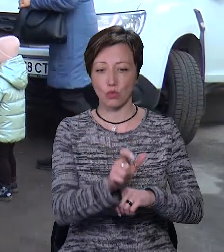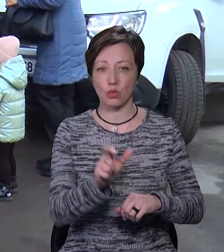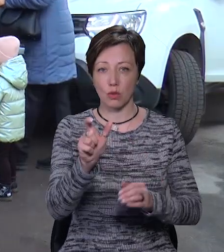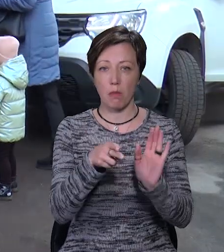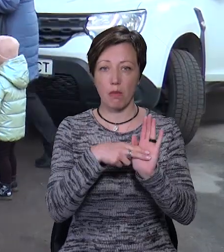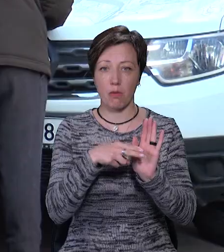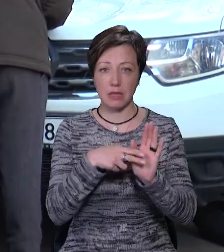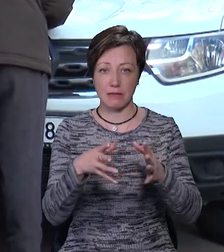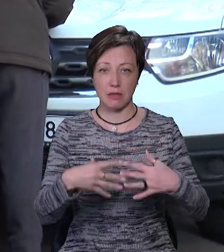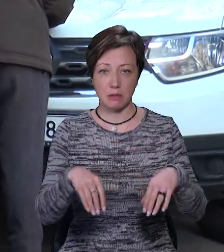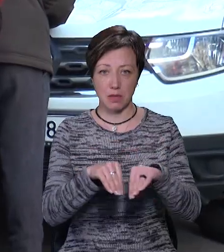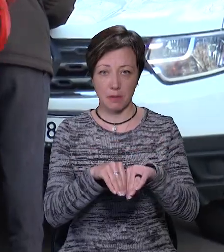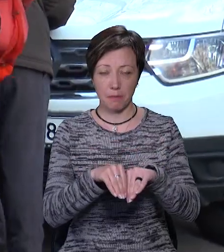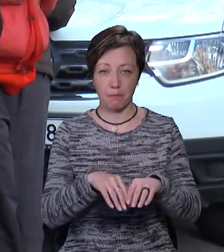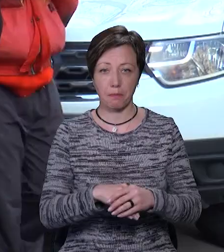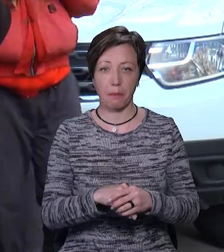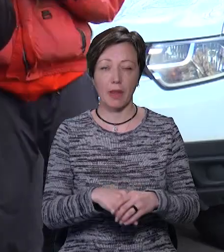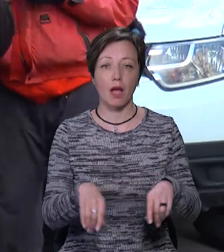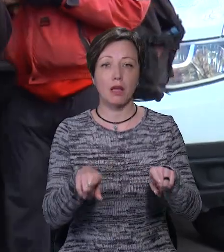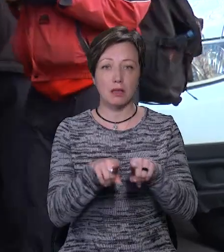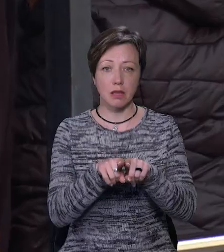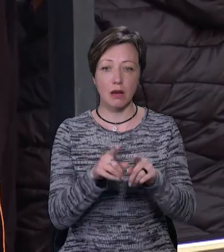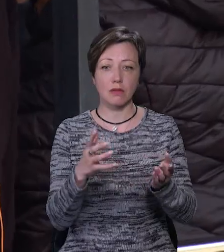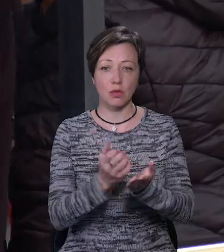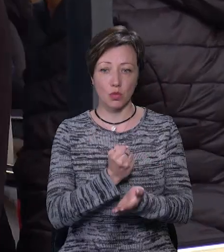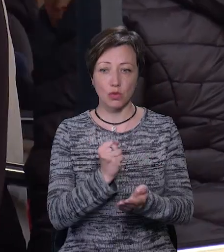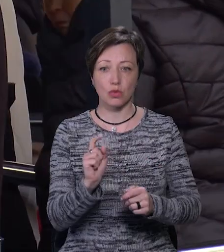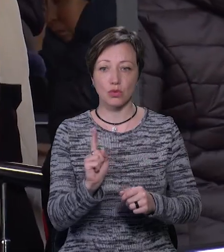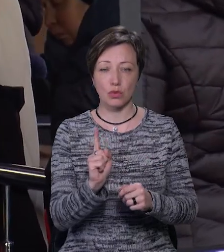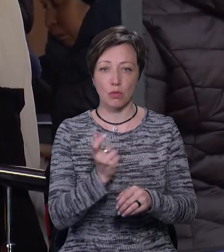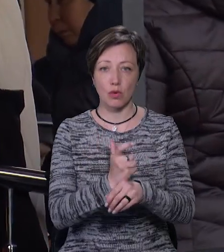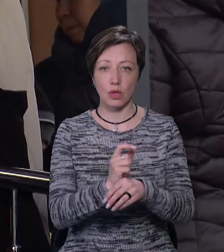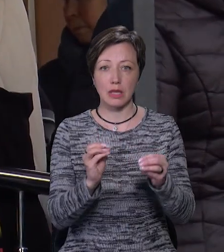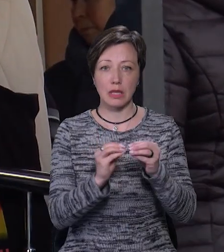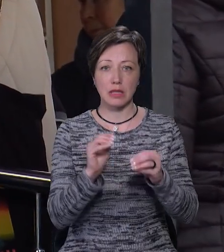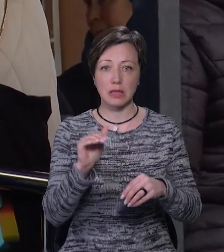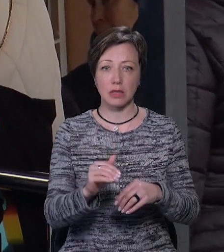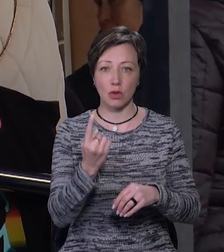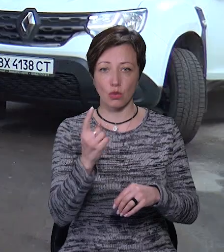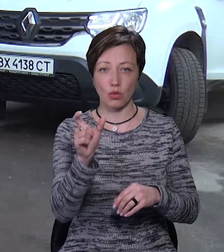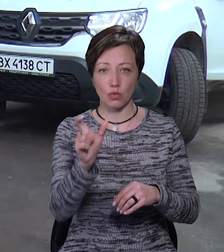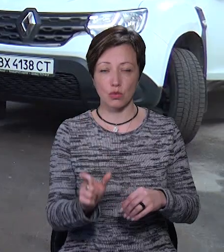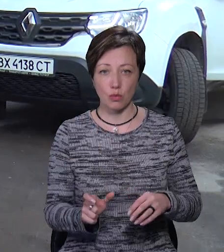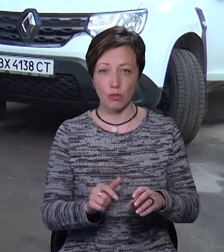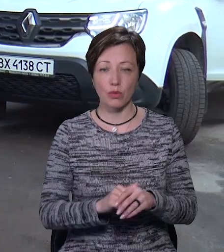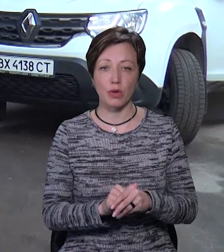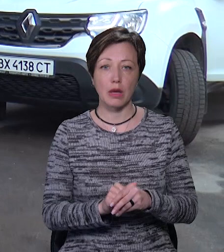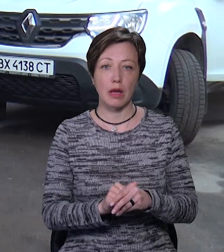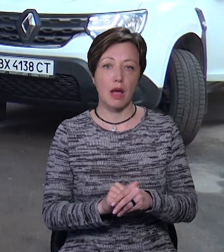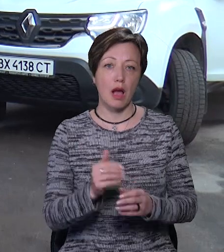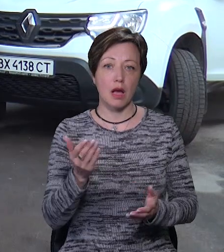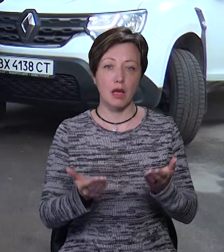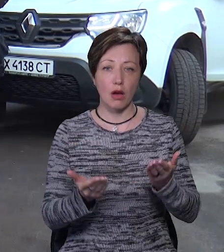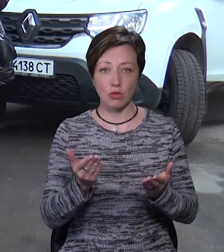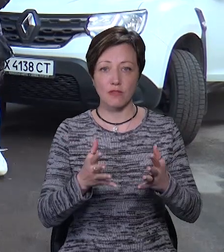прописана в сім'ї. Власне, таким чином виходить понад 10 тисяч на одну особу. Якщо